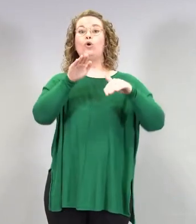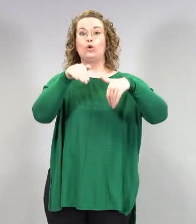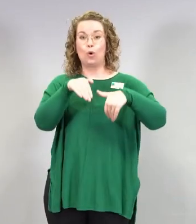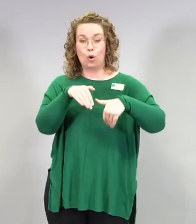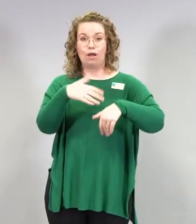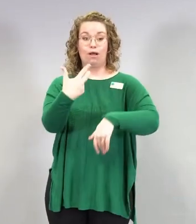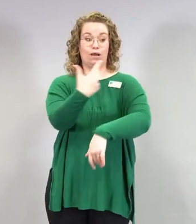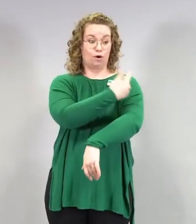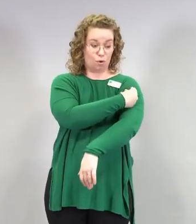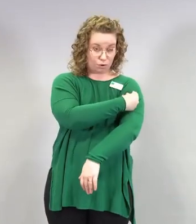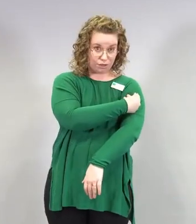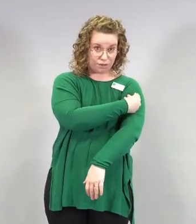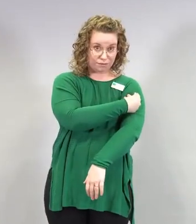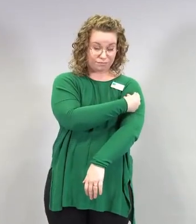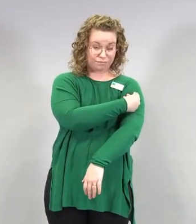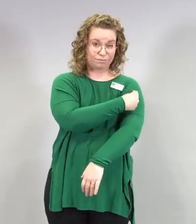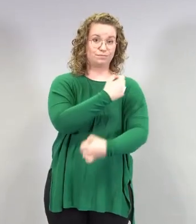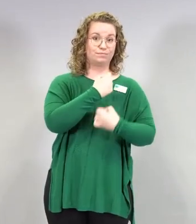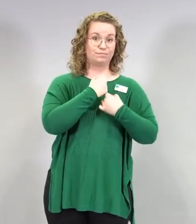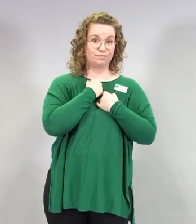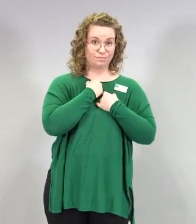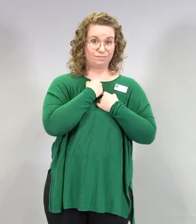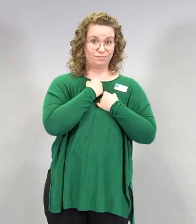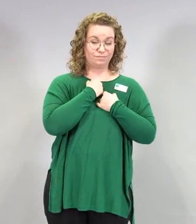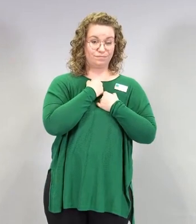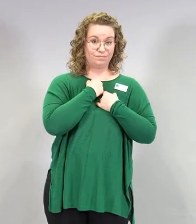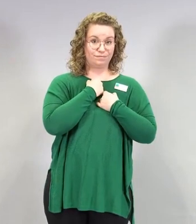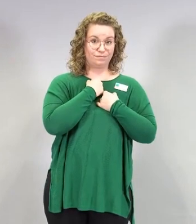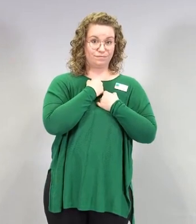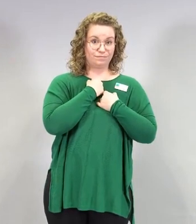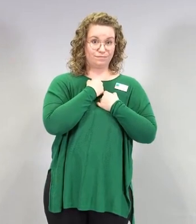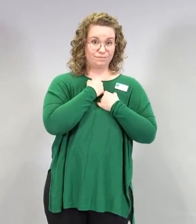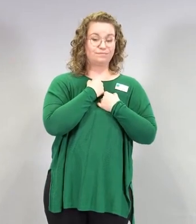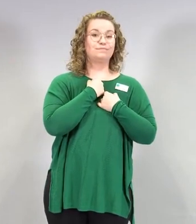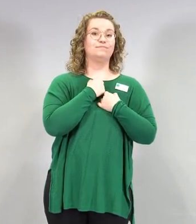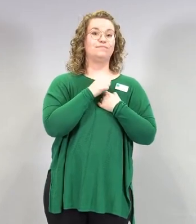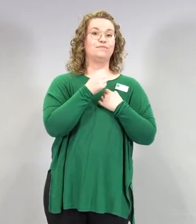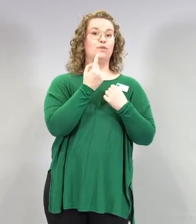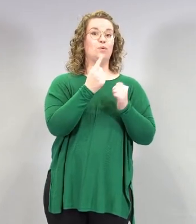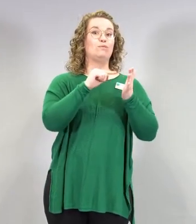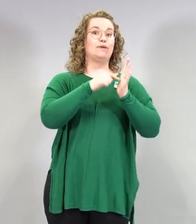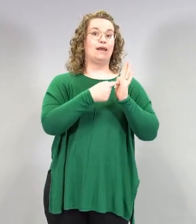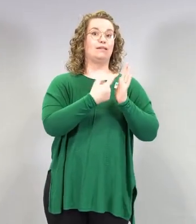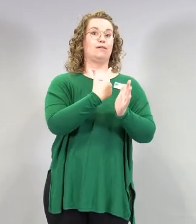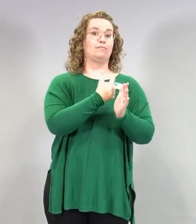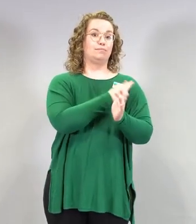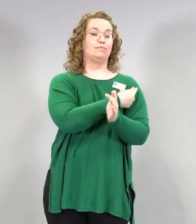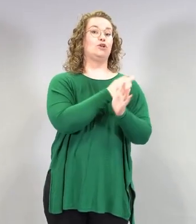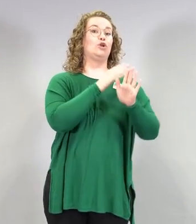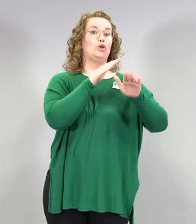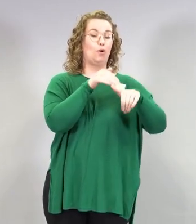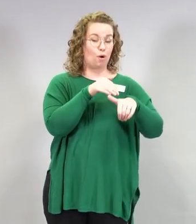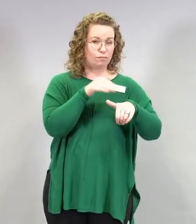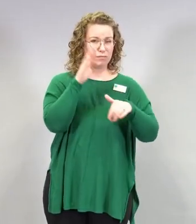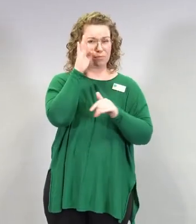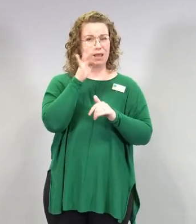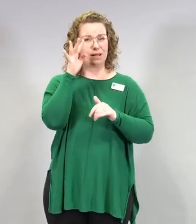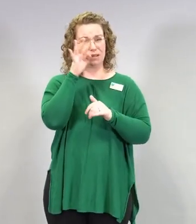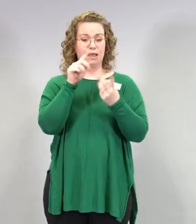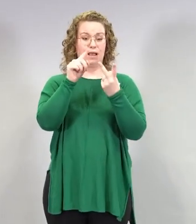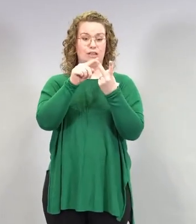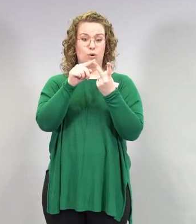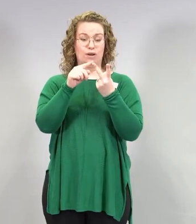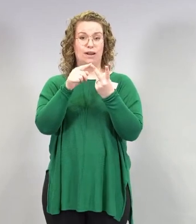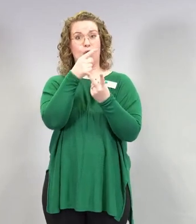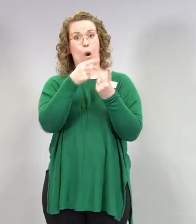tuolla rokotteella ensimmäisen kerran, niin toisella kerralla voisi ajatella, että se jopa olisi